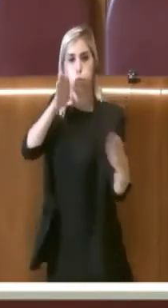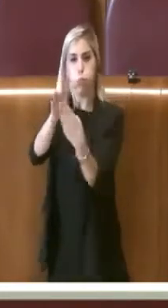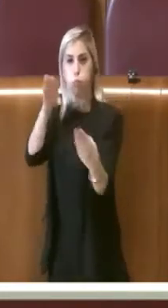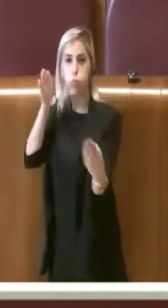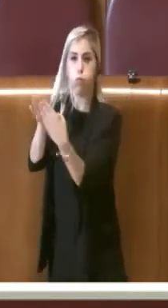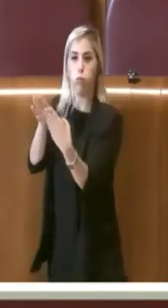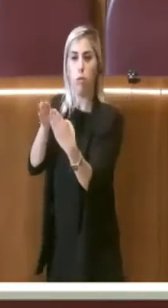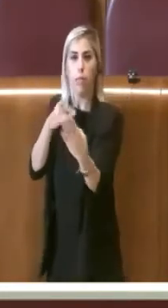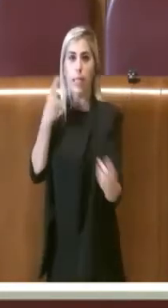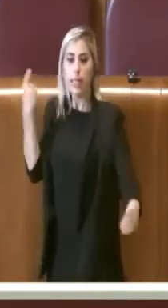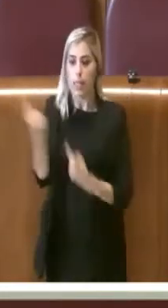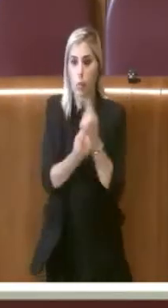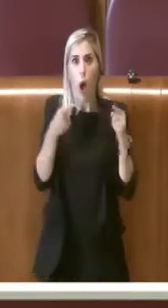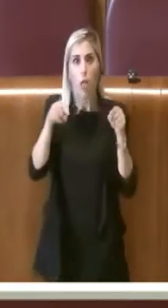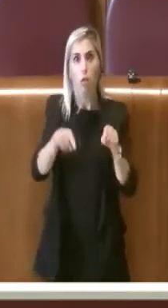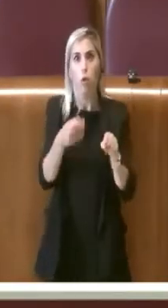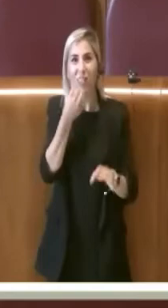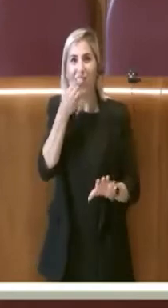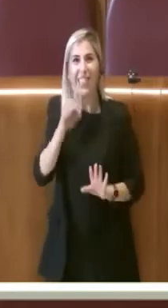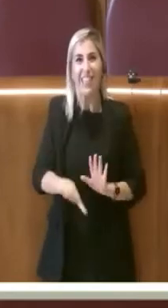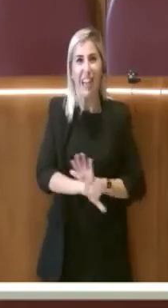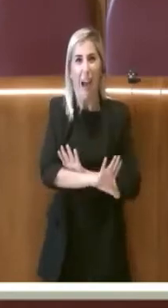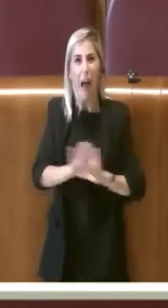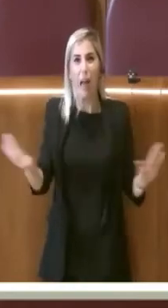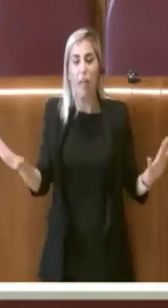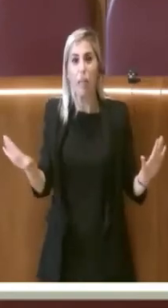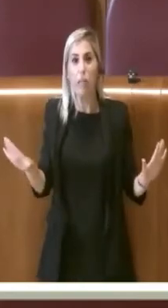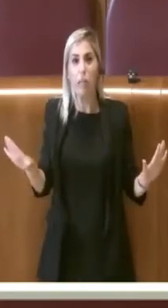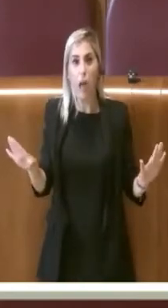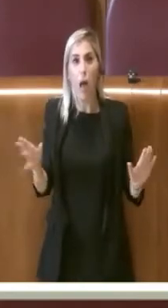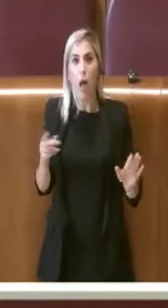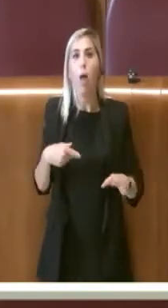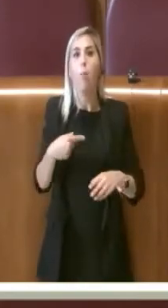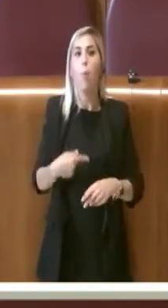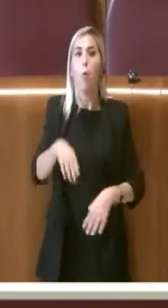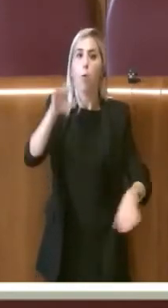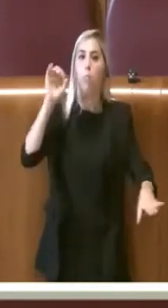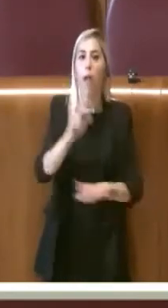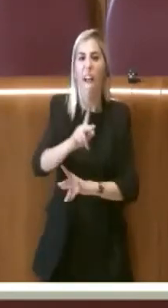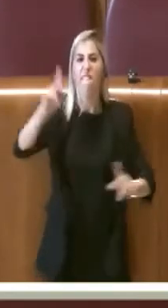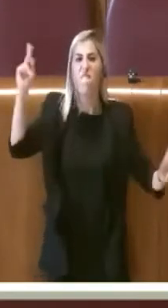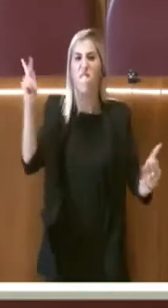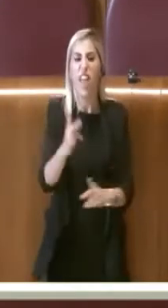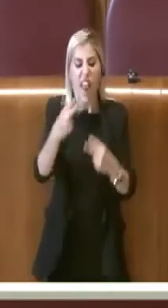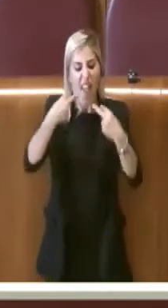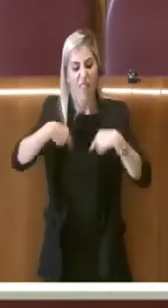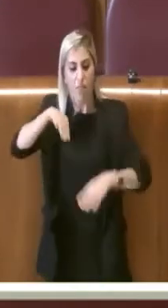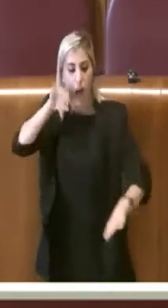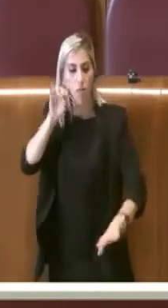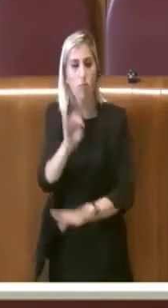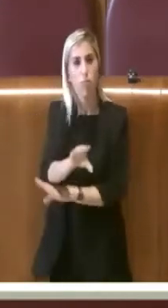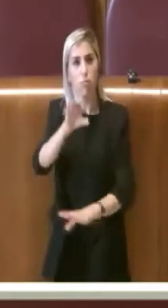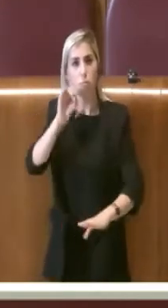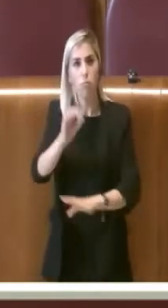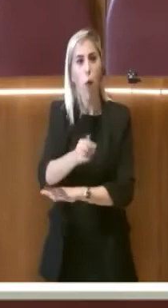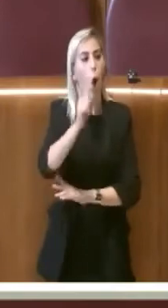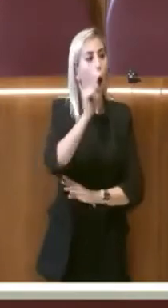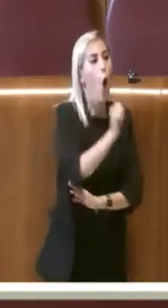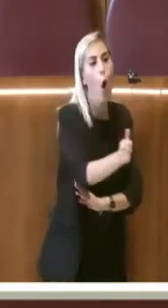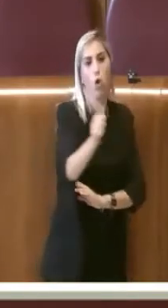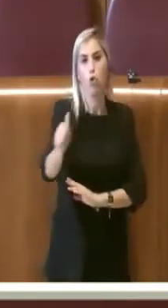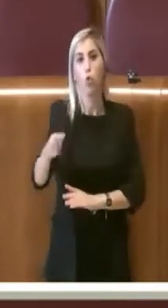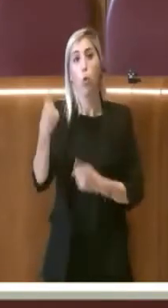la loro vicenda ed è stata una vera lezione di vita per tutti noi, a cui dobbiamo un